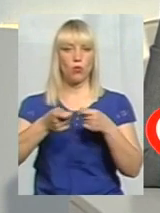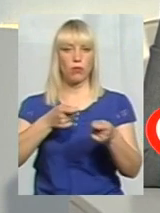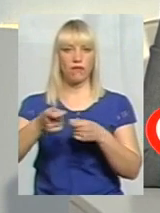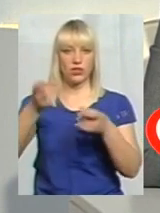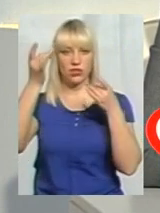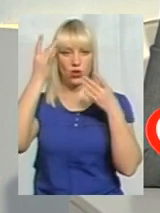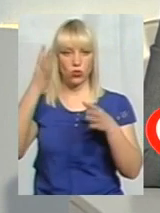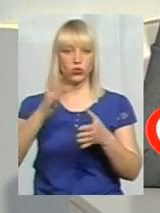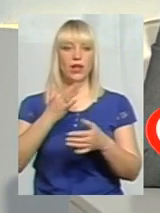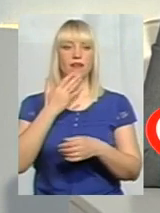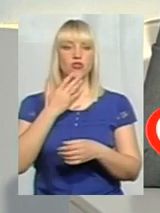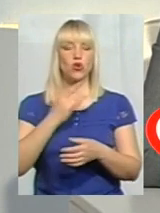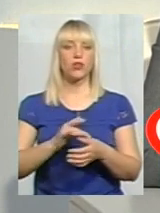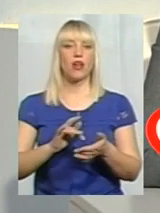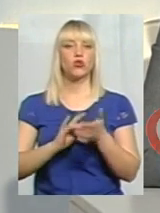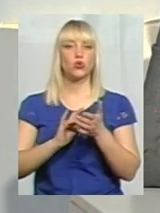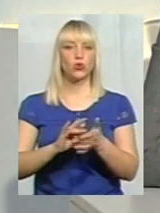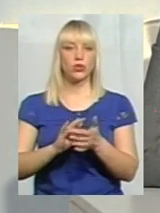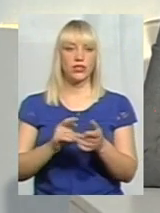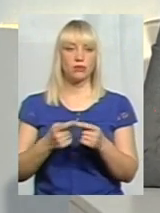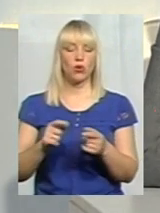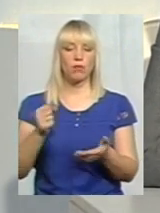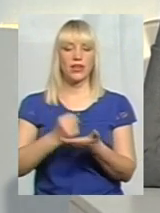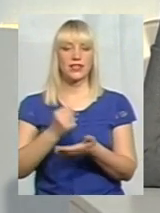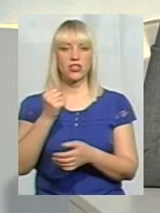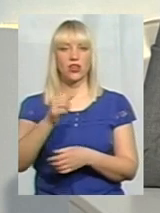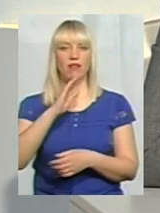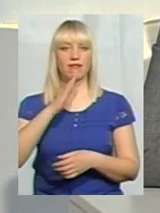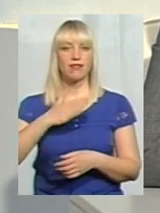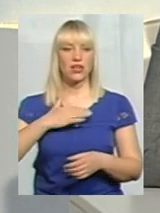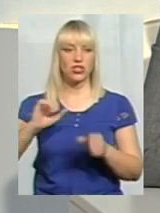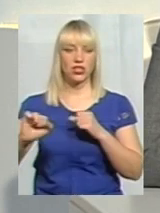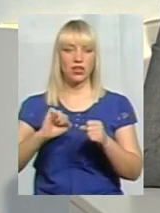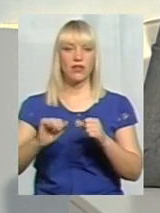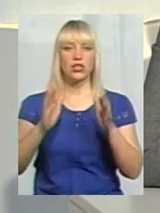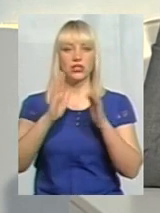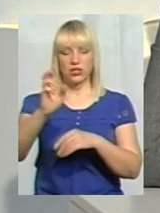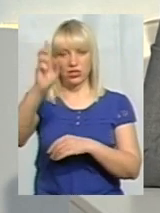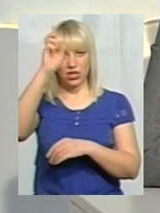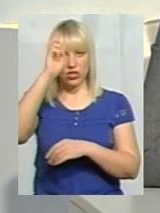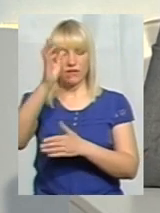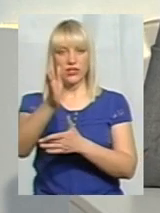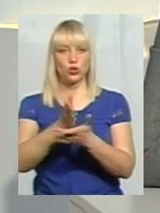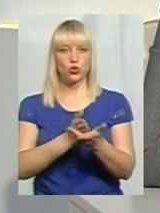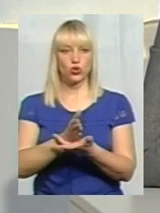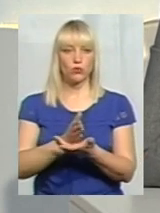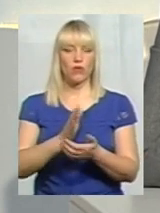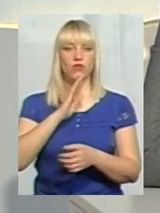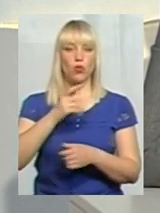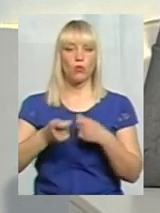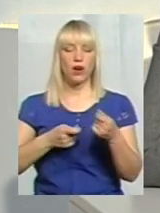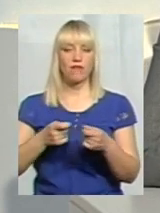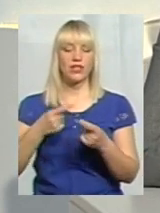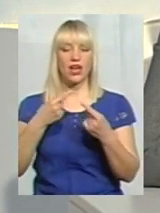національність реалії та туризму призначає керівник, наш начальник, тільки державних службовців нашого управління. Всіх